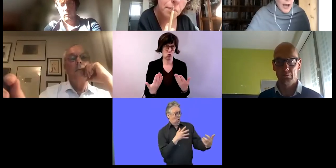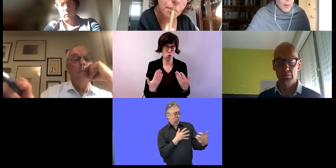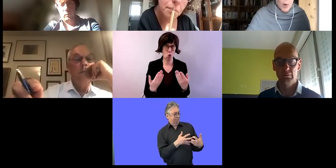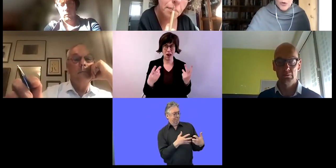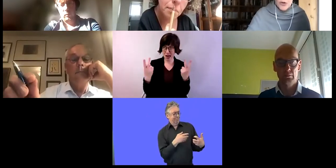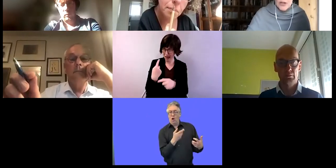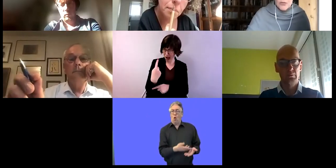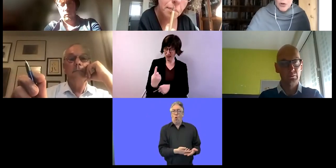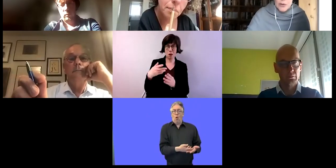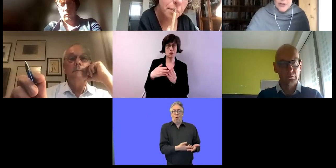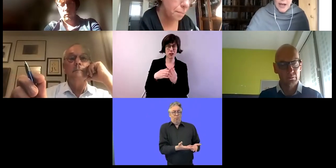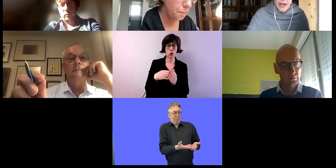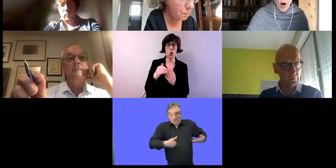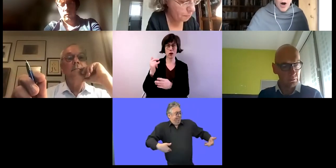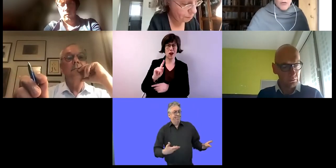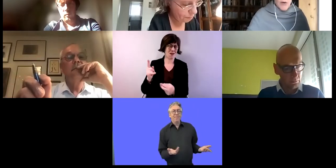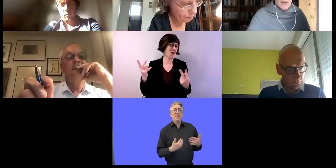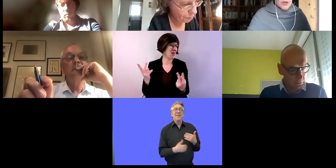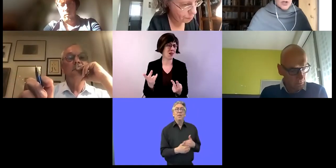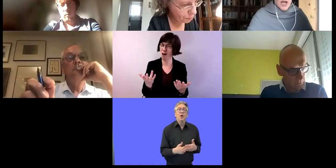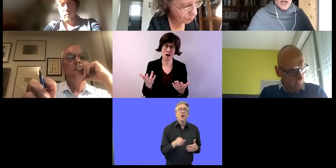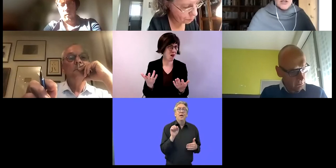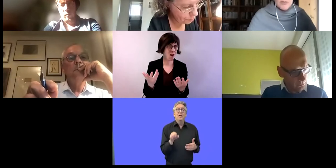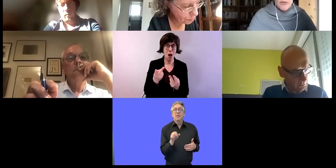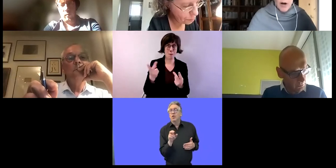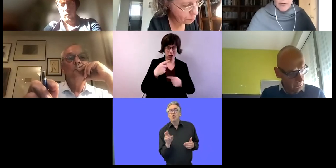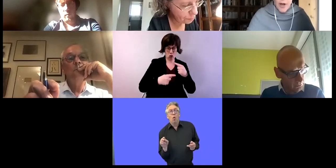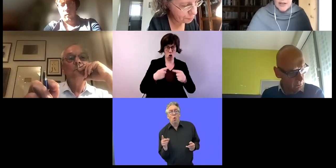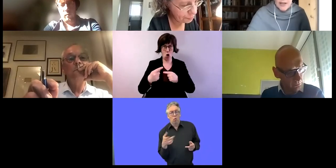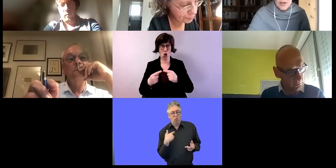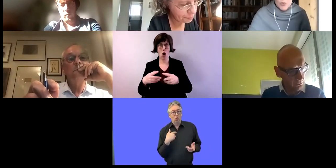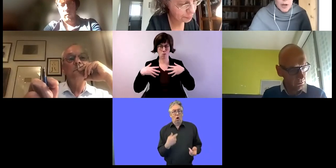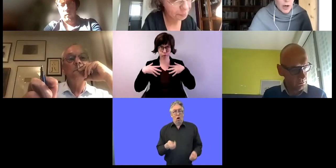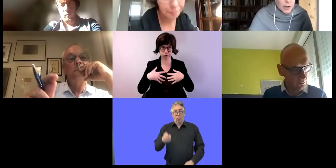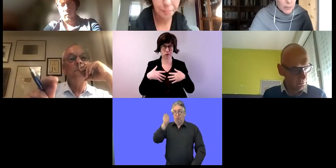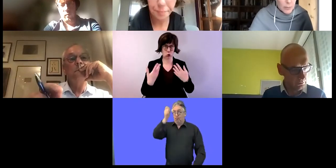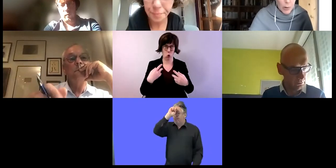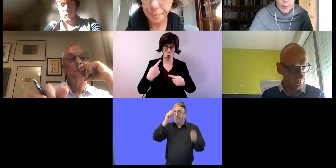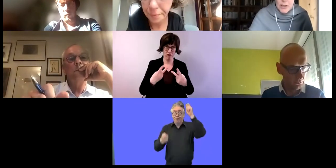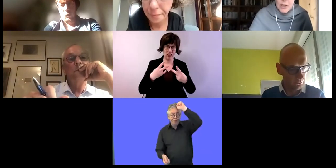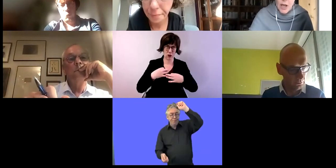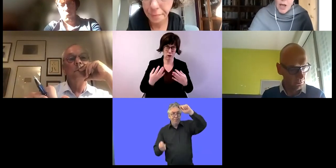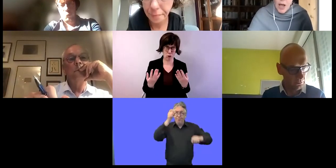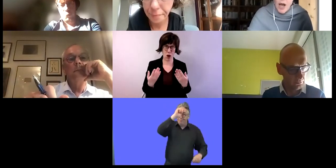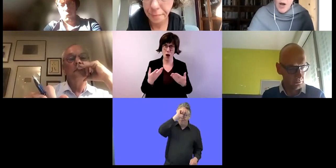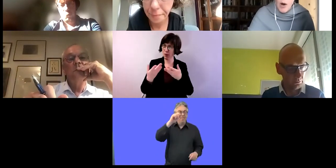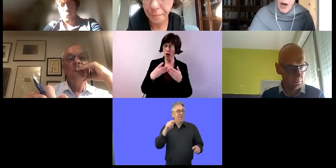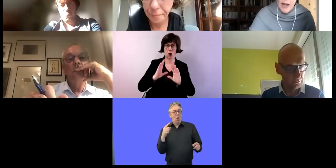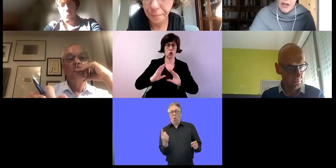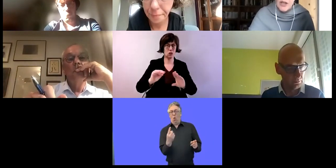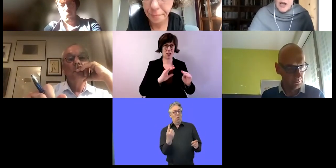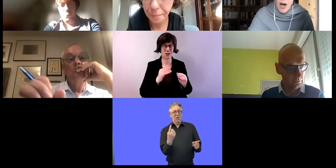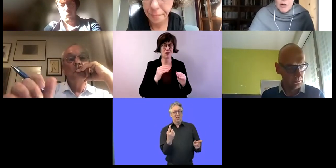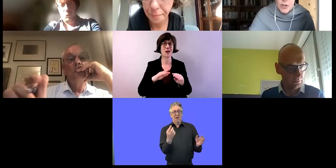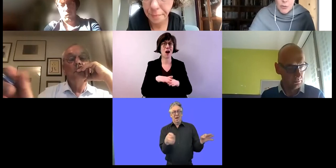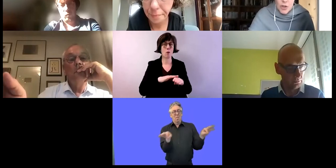ob sie eine Behinderung haben oder nicht. Diese beiden Rollen sind also relevant, was unsere Beratungstätigkeit auch im